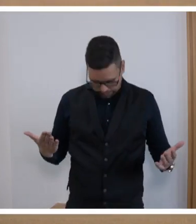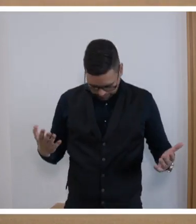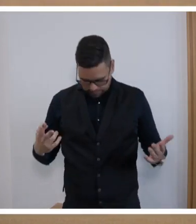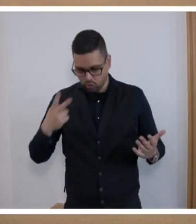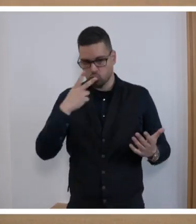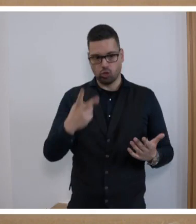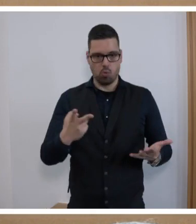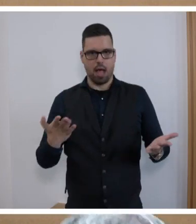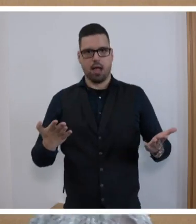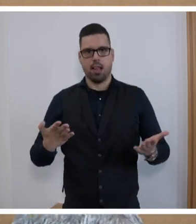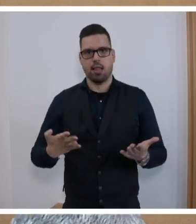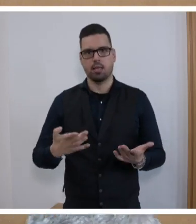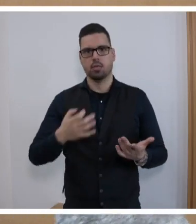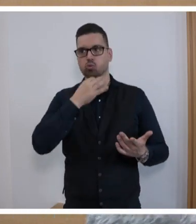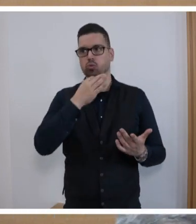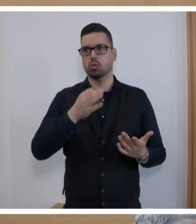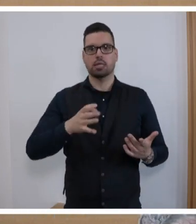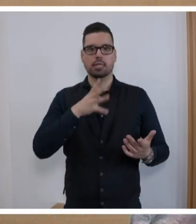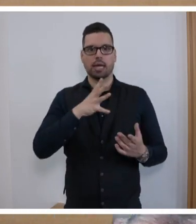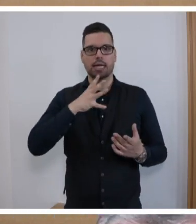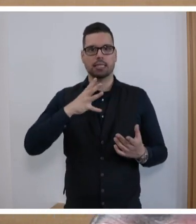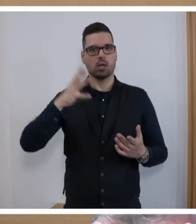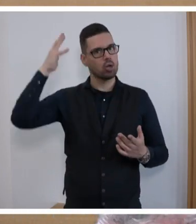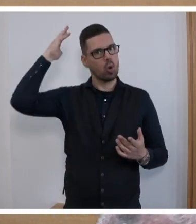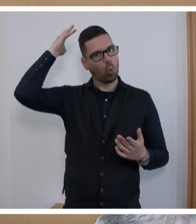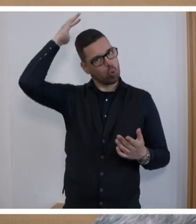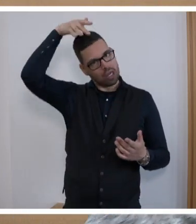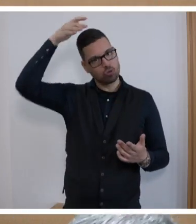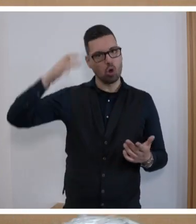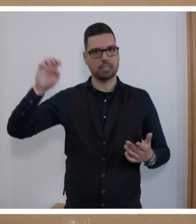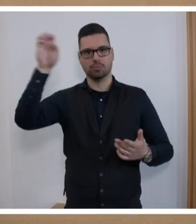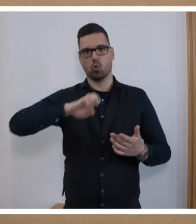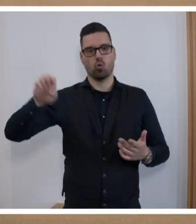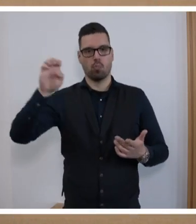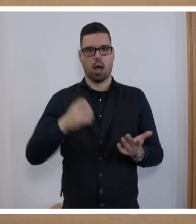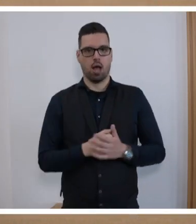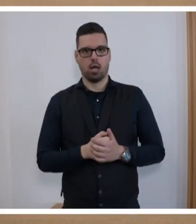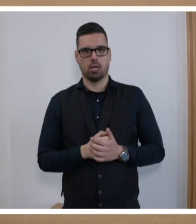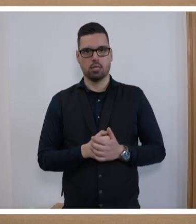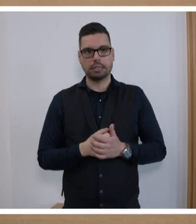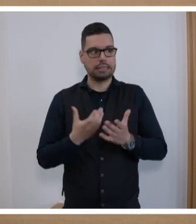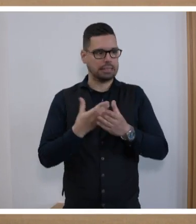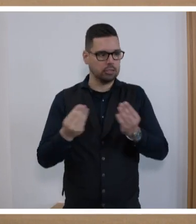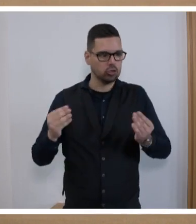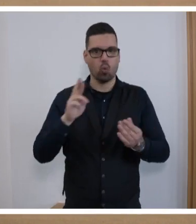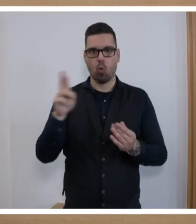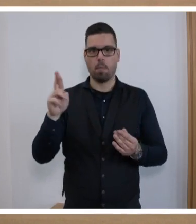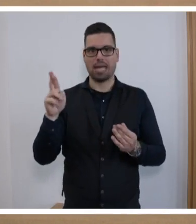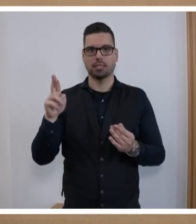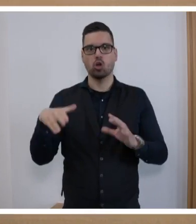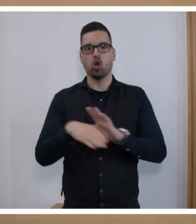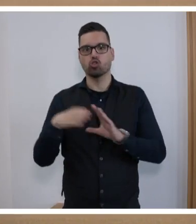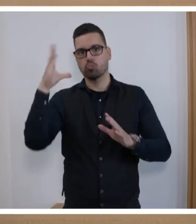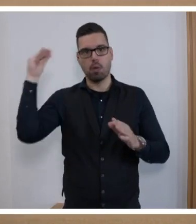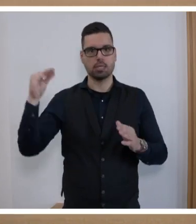die jüngste Rede von Olaf Scholz im Europäischen Parlament. Kein Wort zu Robert Schumann, kein Wort zur deutsch